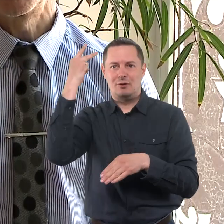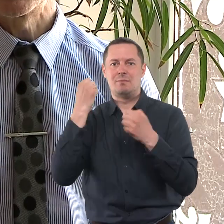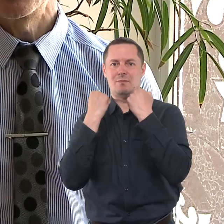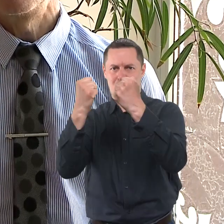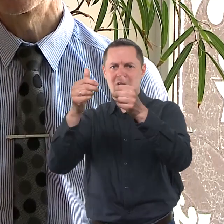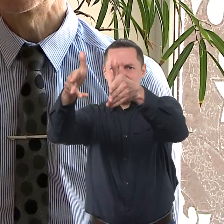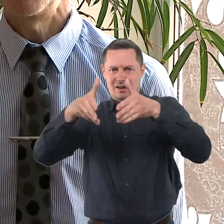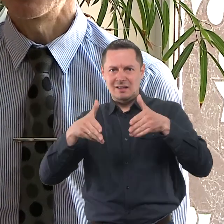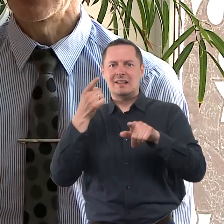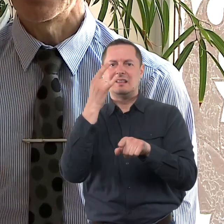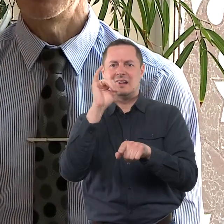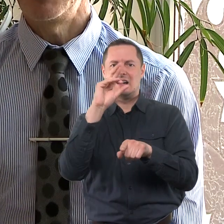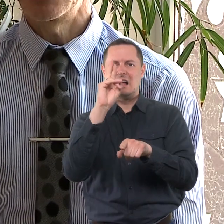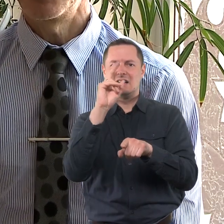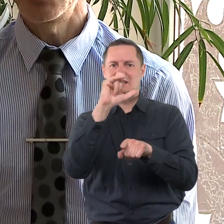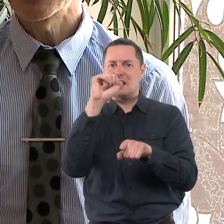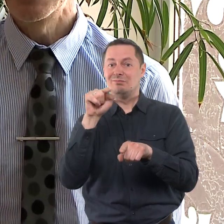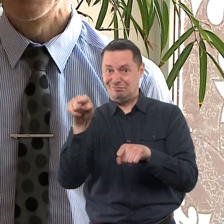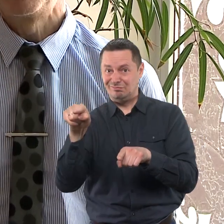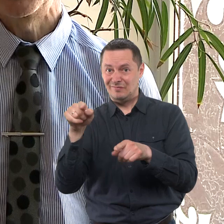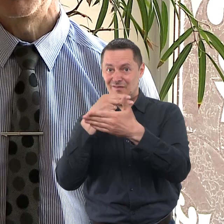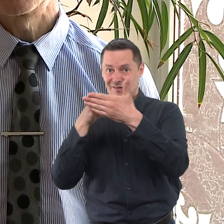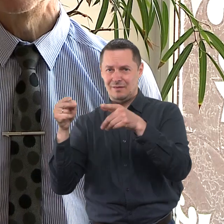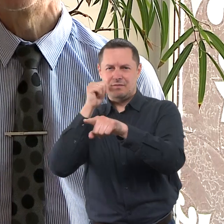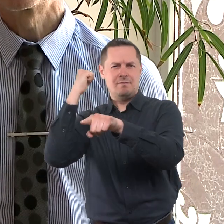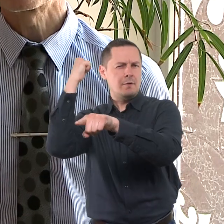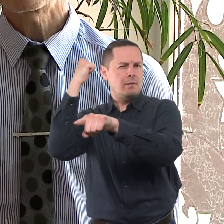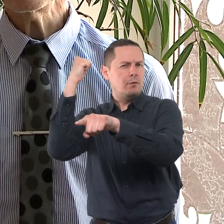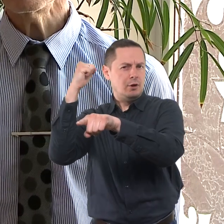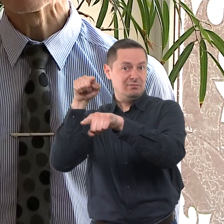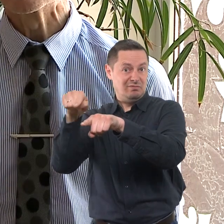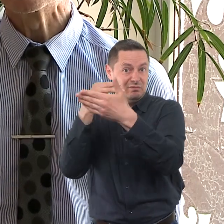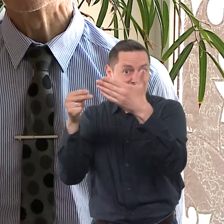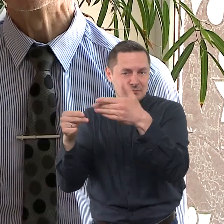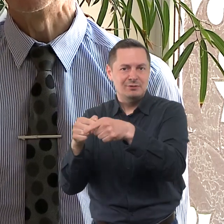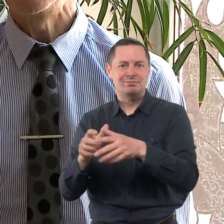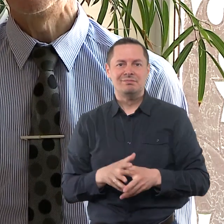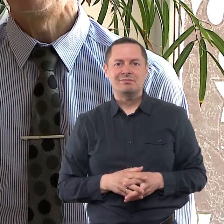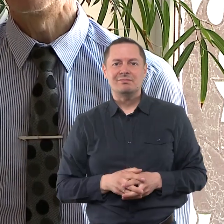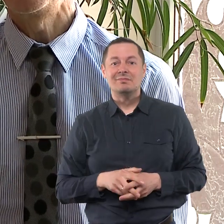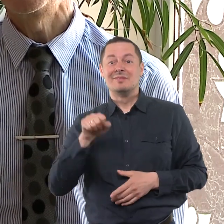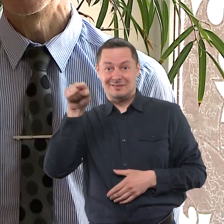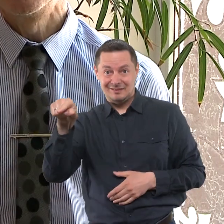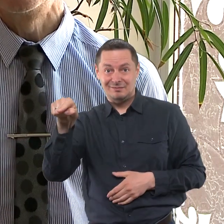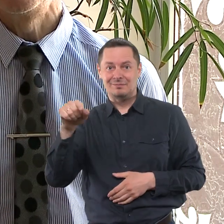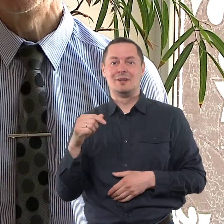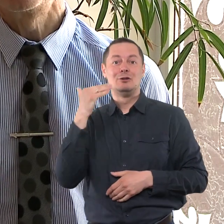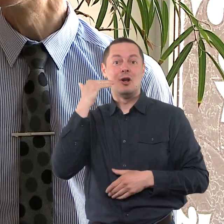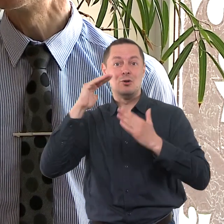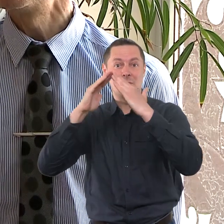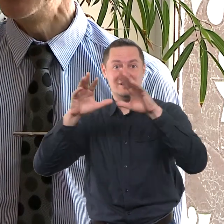šitose viešuose pirkimuose ir laimėdavo jos, taip pat vienai dalyvavo ir